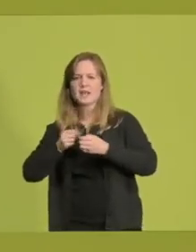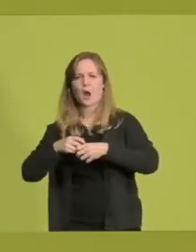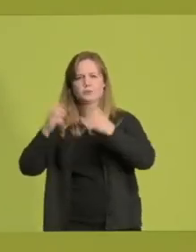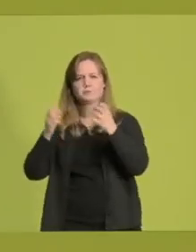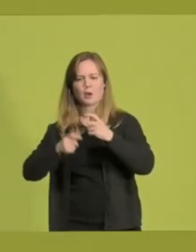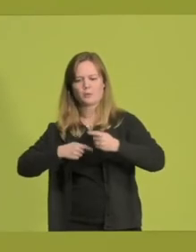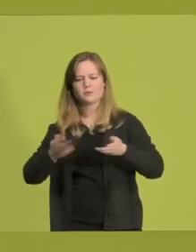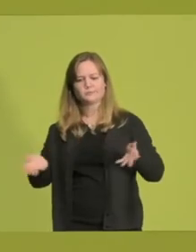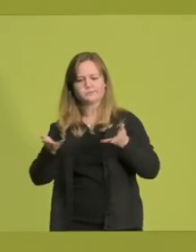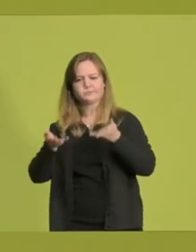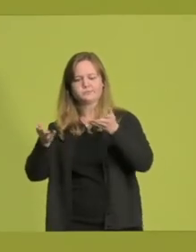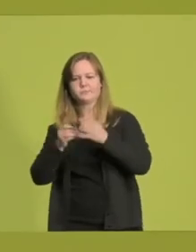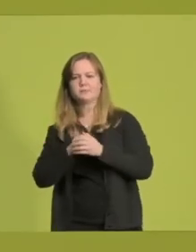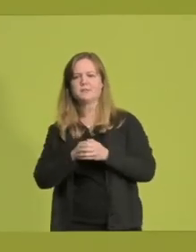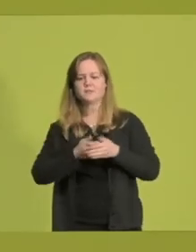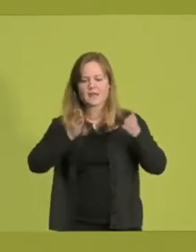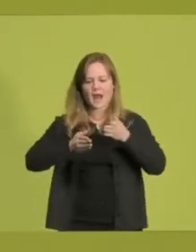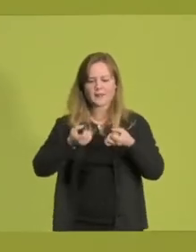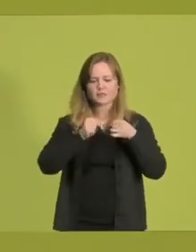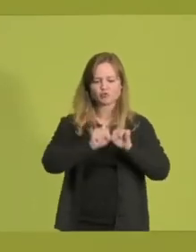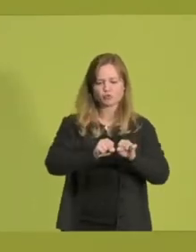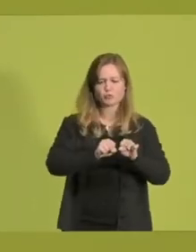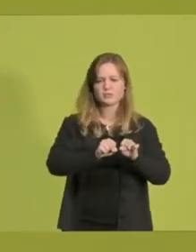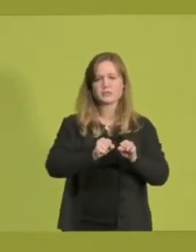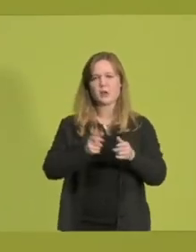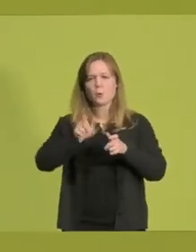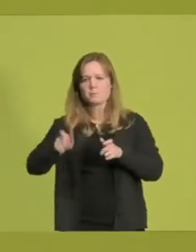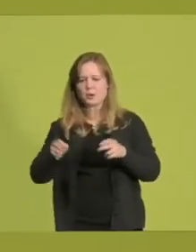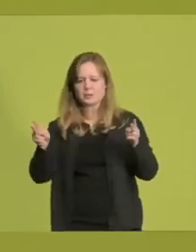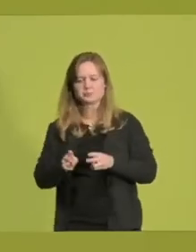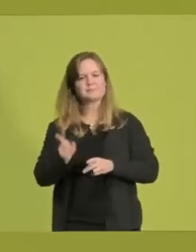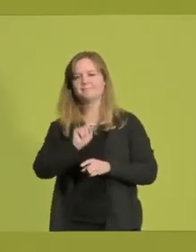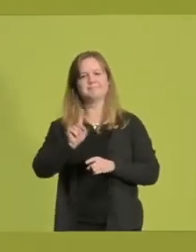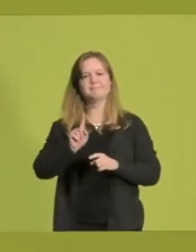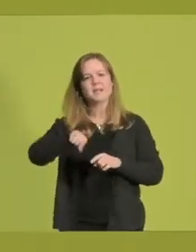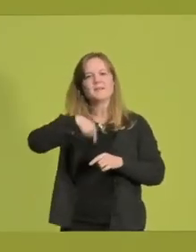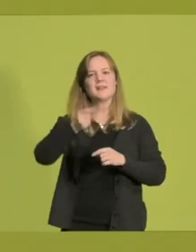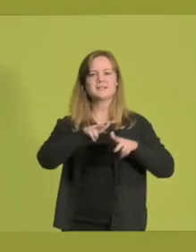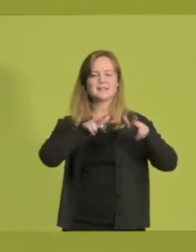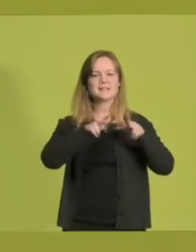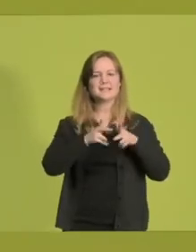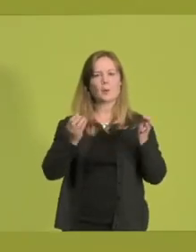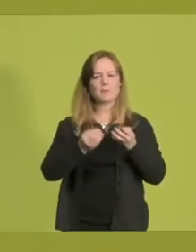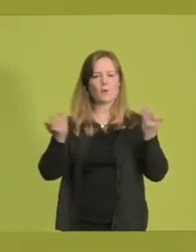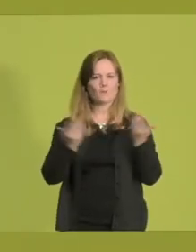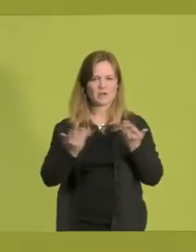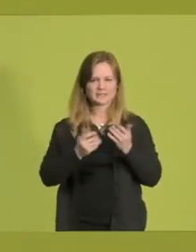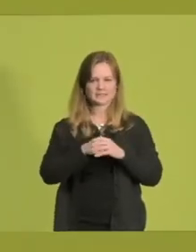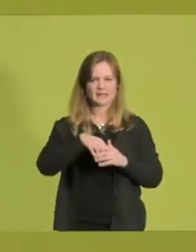auf Kosten von Artenschutz und Bürgerbeteiligung. Dafür müssen wir es in der nächsten Regierung schaffen, in den